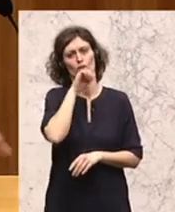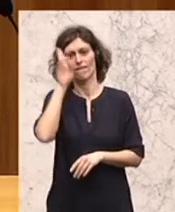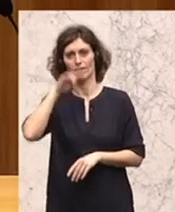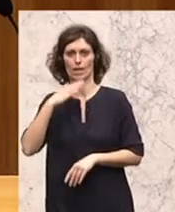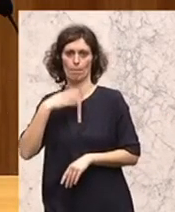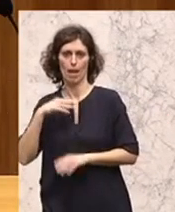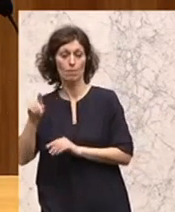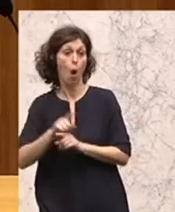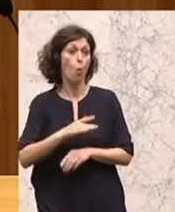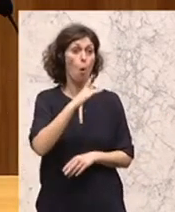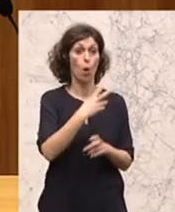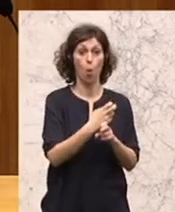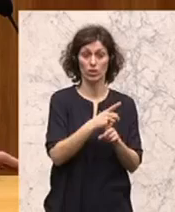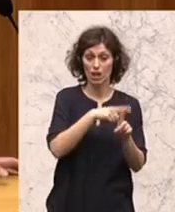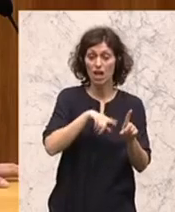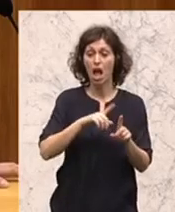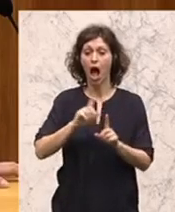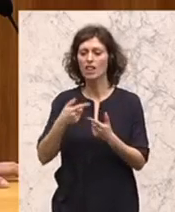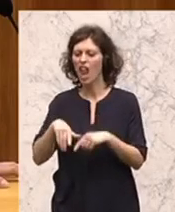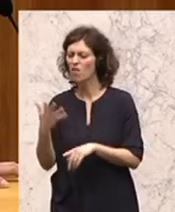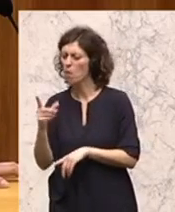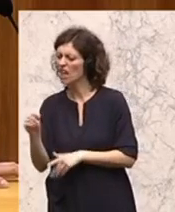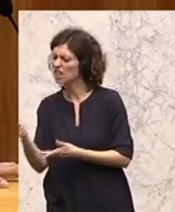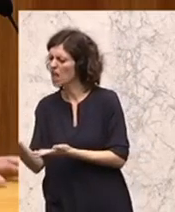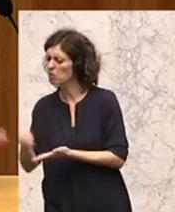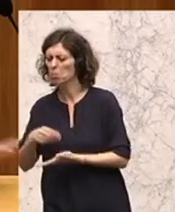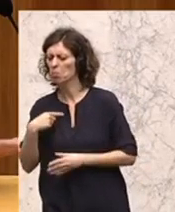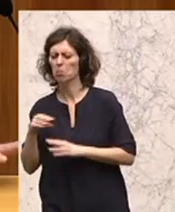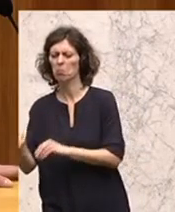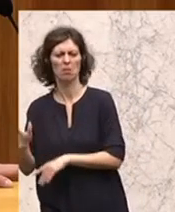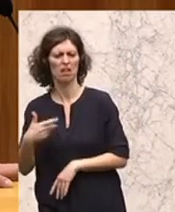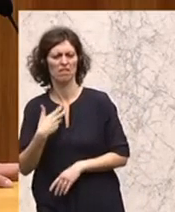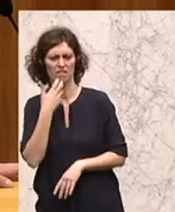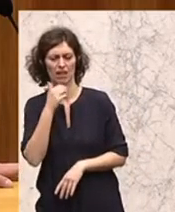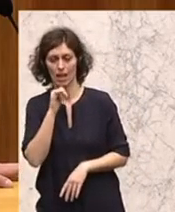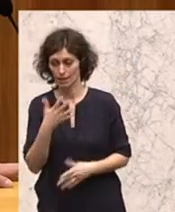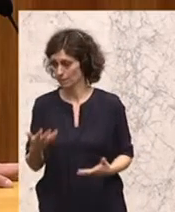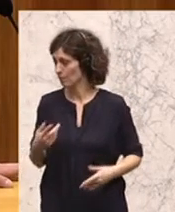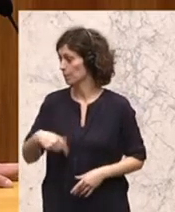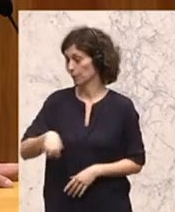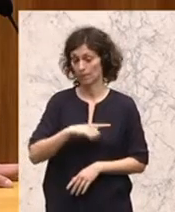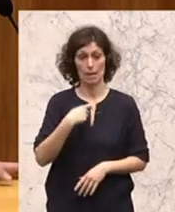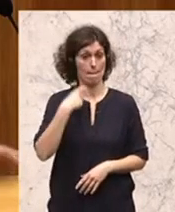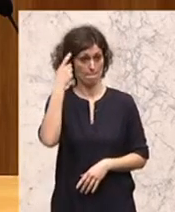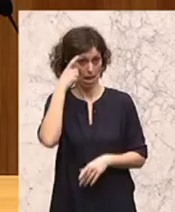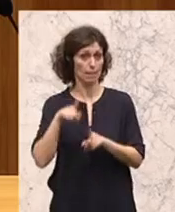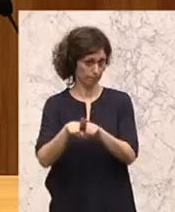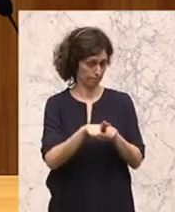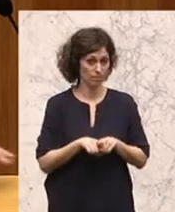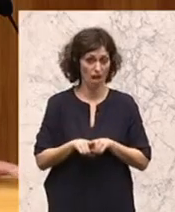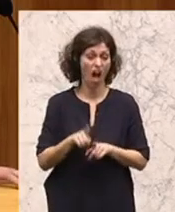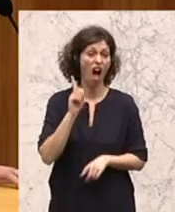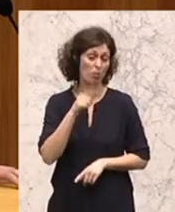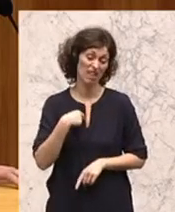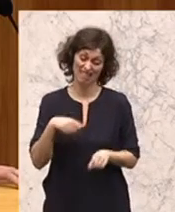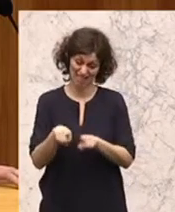Oberösterreich. Andere Bundesländer, die weniger auszahlen, sind hier weniger beliebt. Soweit stimme ich mit Ihnen überein. Nicht mehr stimme ich mit Ihnen überein, wenn Sie